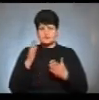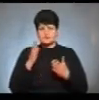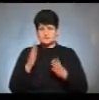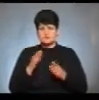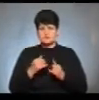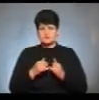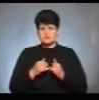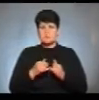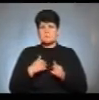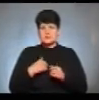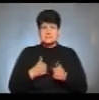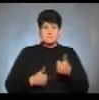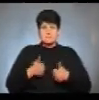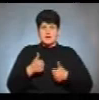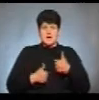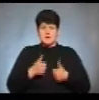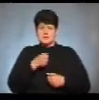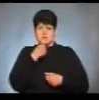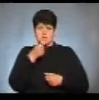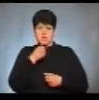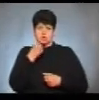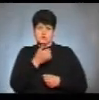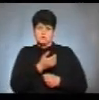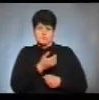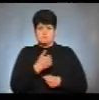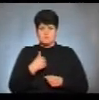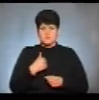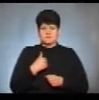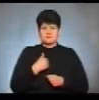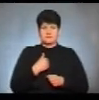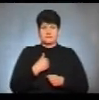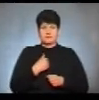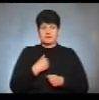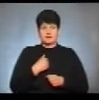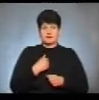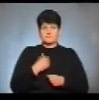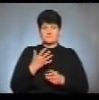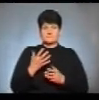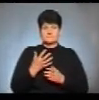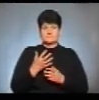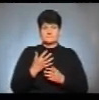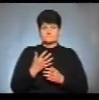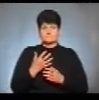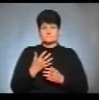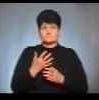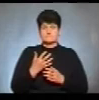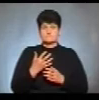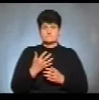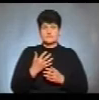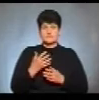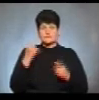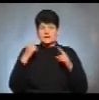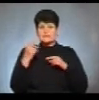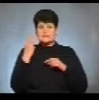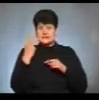Ми змагаємось із старшими, і ми видумали дві казки